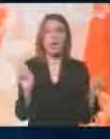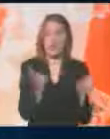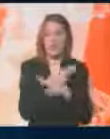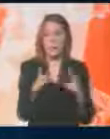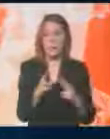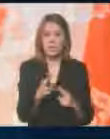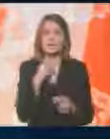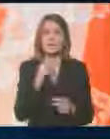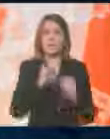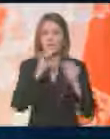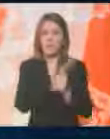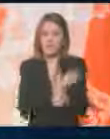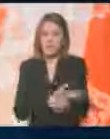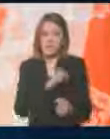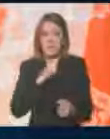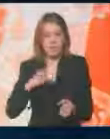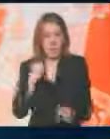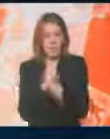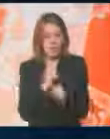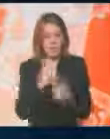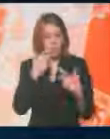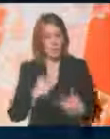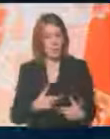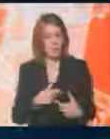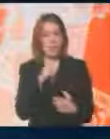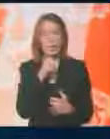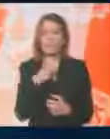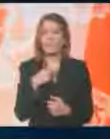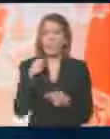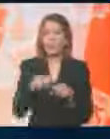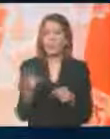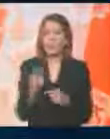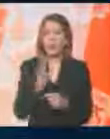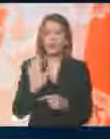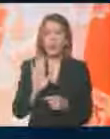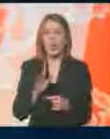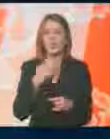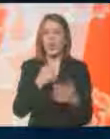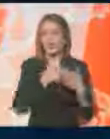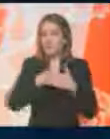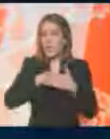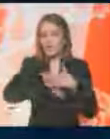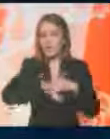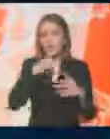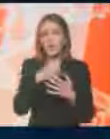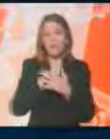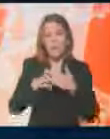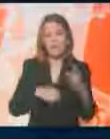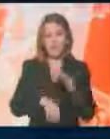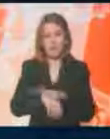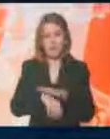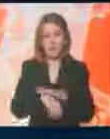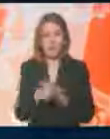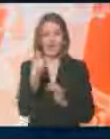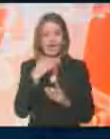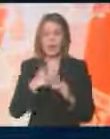svički sam da izvede. I onda ja tu dođem kao njegova desna i da je prodržena ruka. Jedna